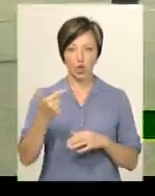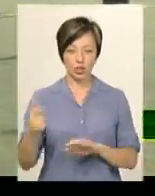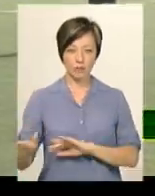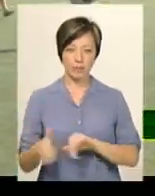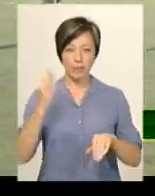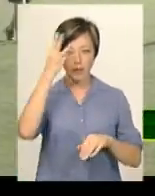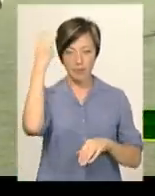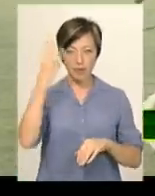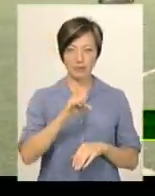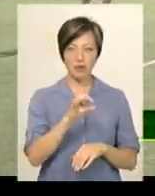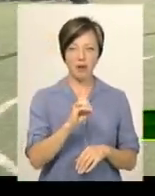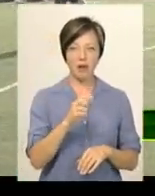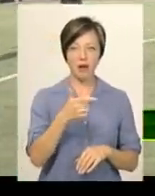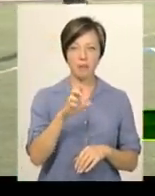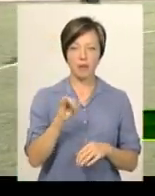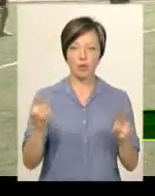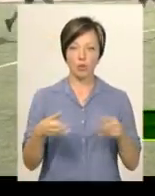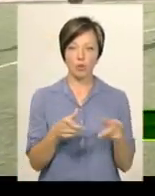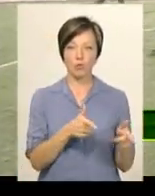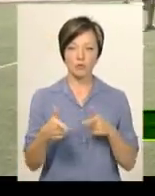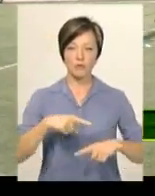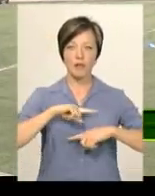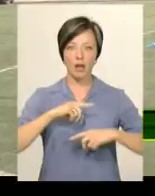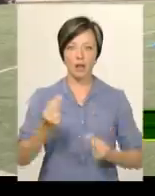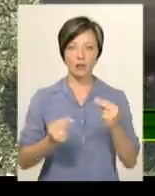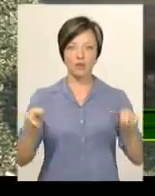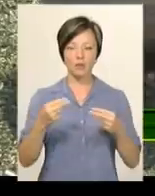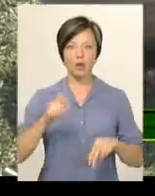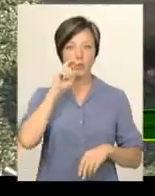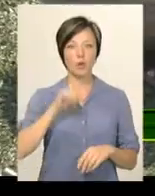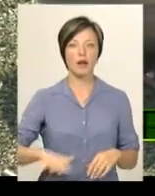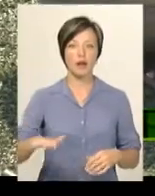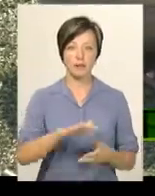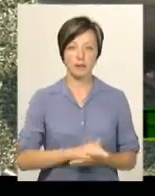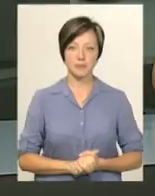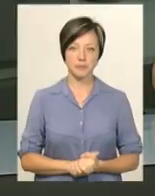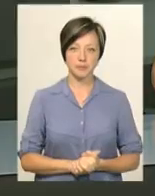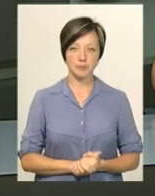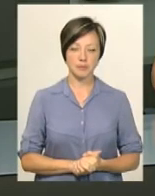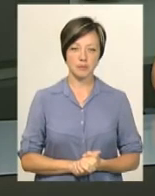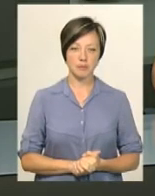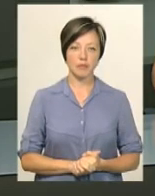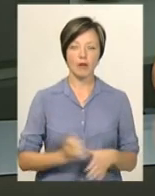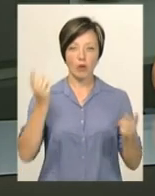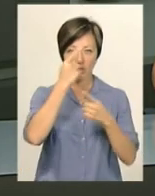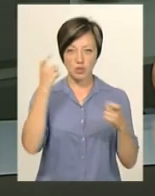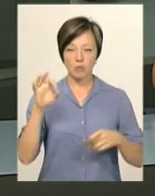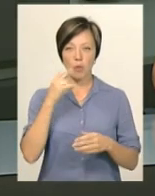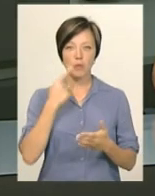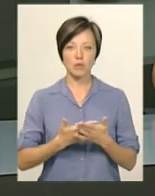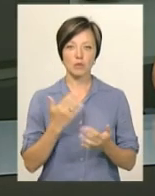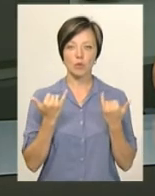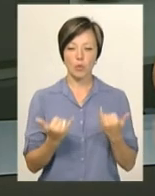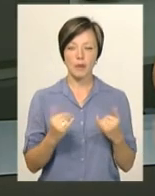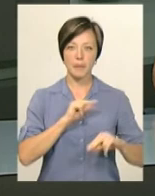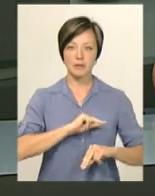Хмельницький рибільний клуб «Боревісник» готується до фінальних ігор чемпіонату України. Оголосити про підозру мають